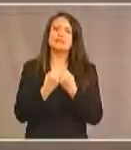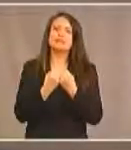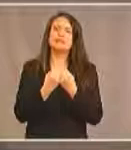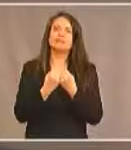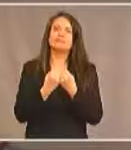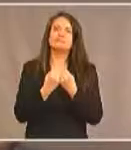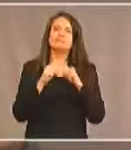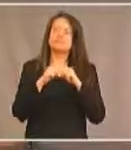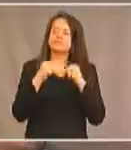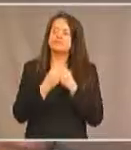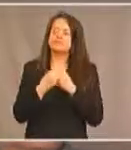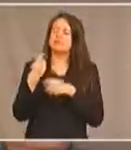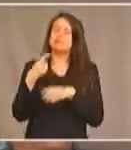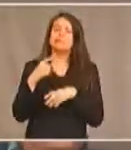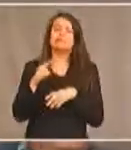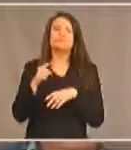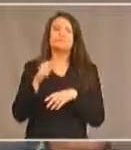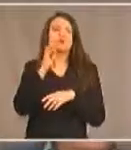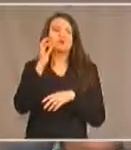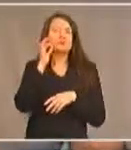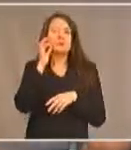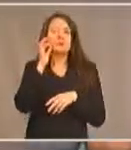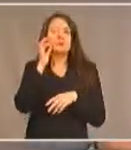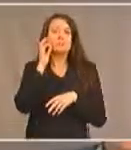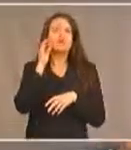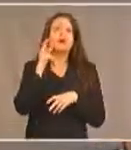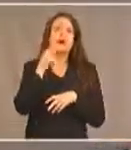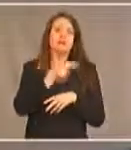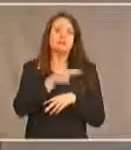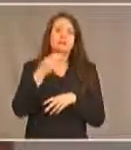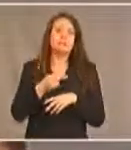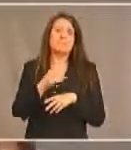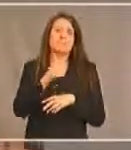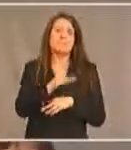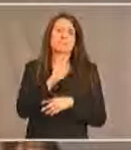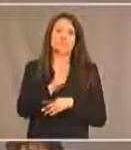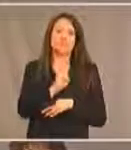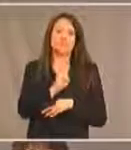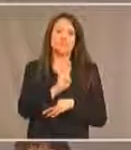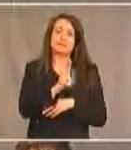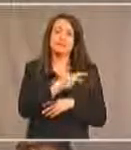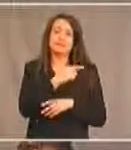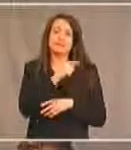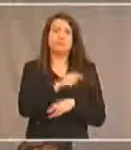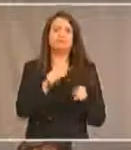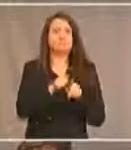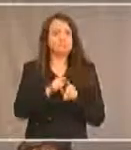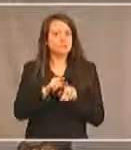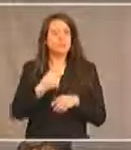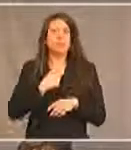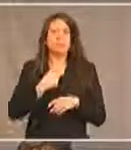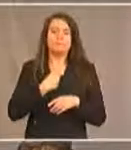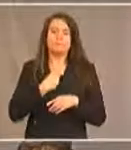pour les Autochtones handicapés de Croix-Britannique. Je suis aussi également membre d'une Première Nation.